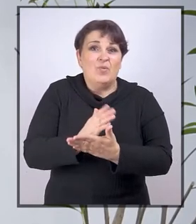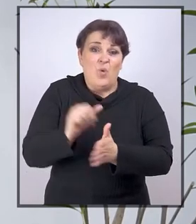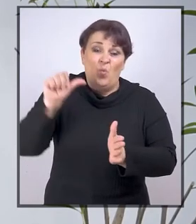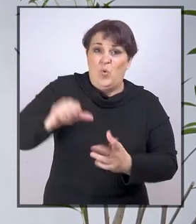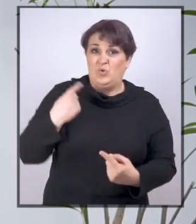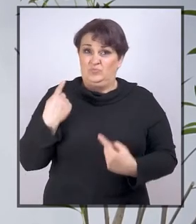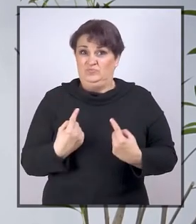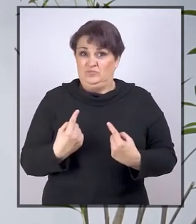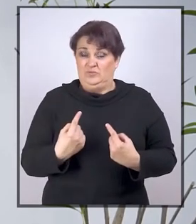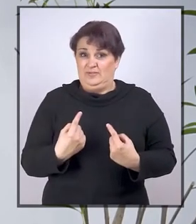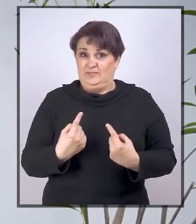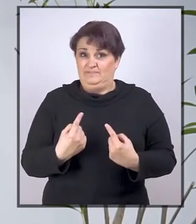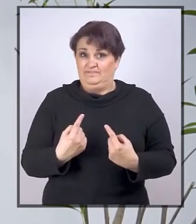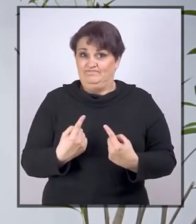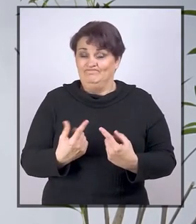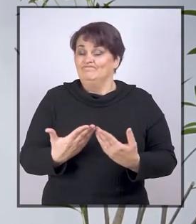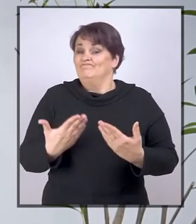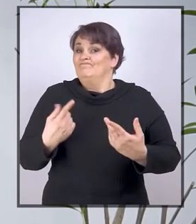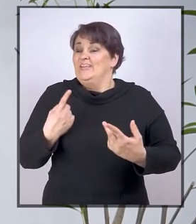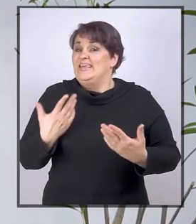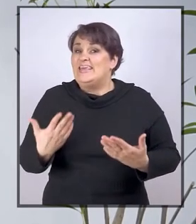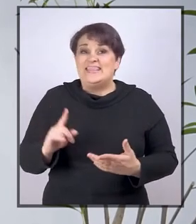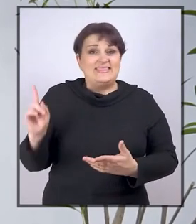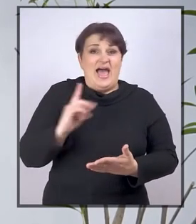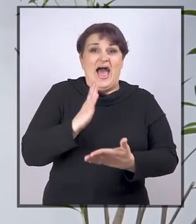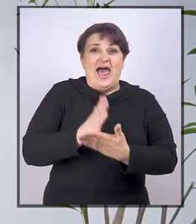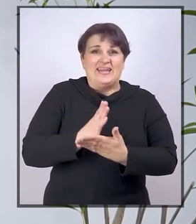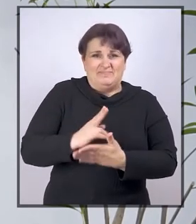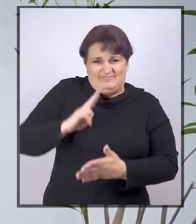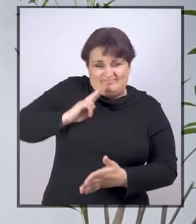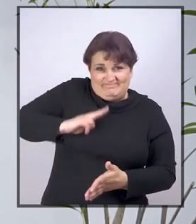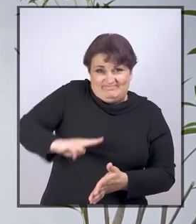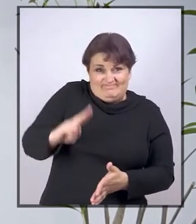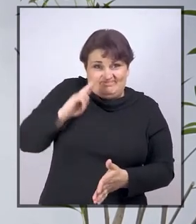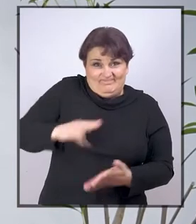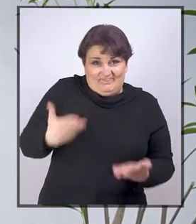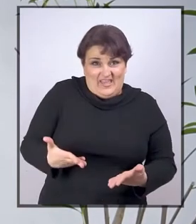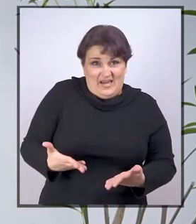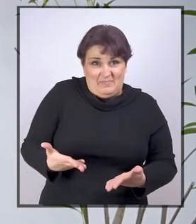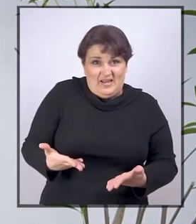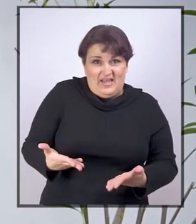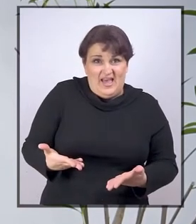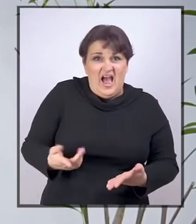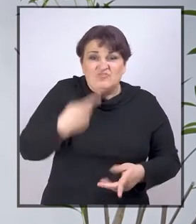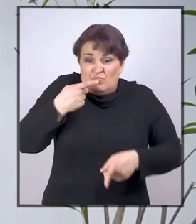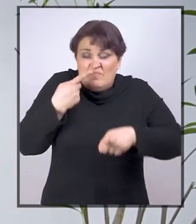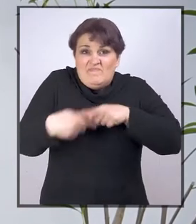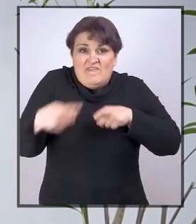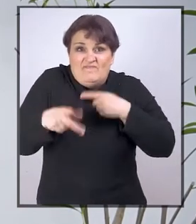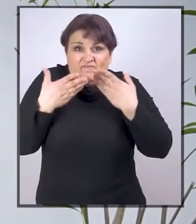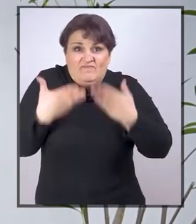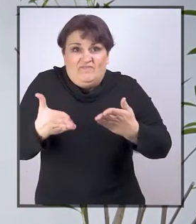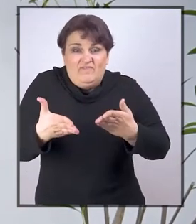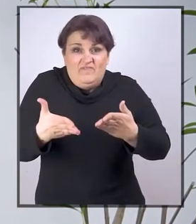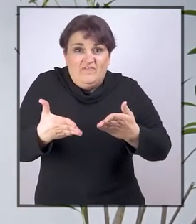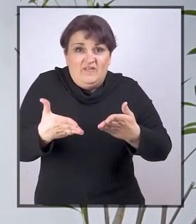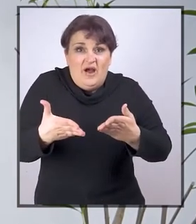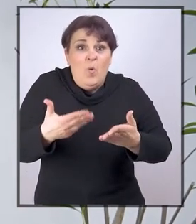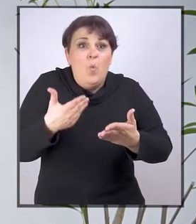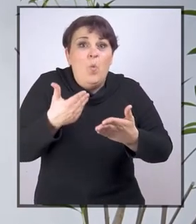bila u nepovoljnom položaju i da ne bi trpila značajne